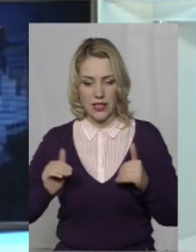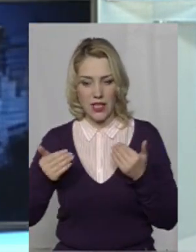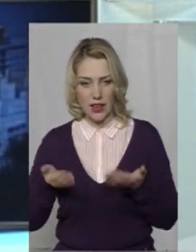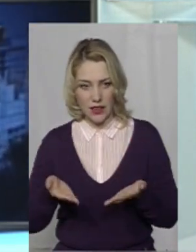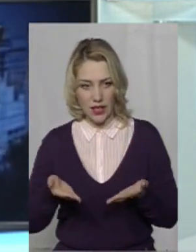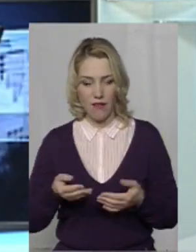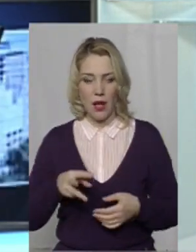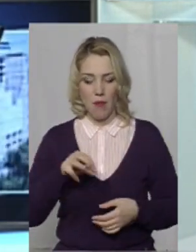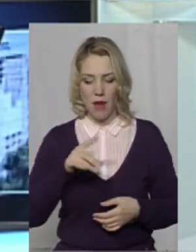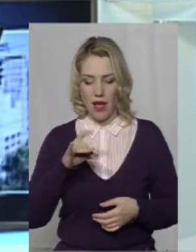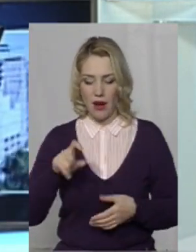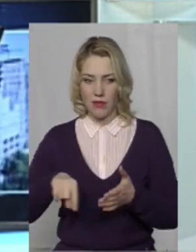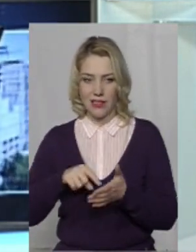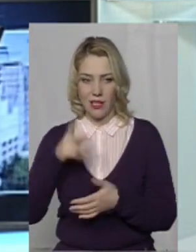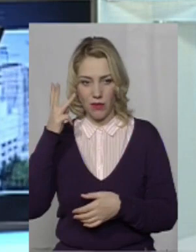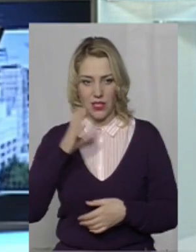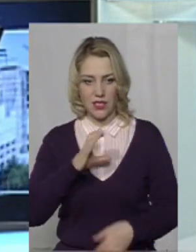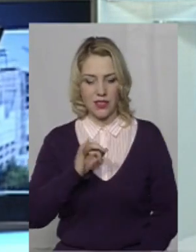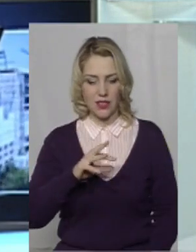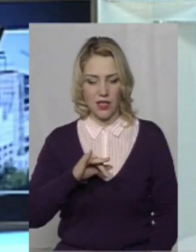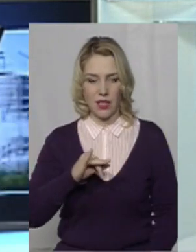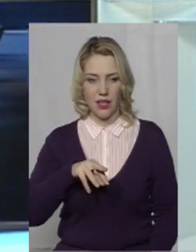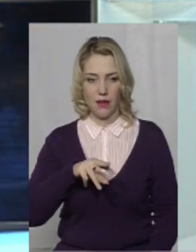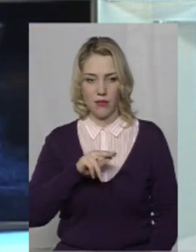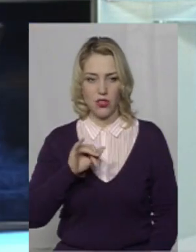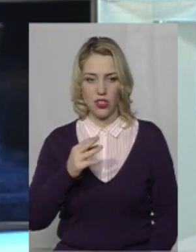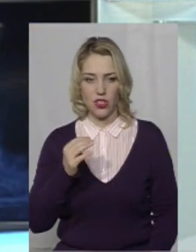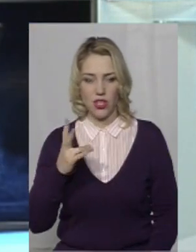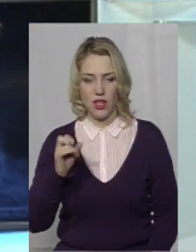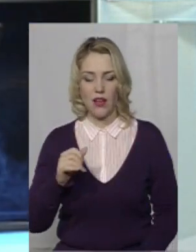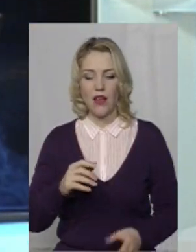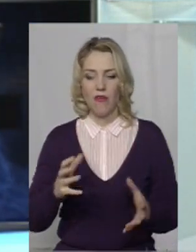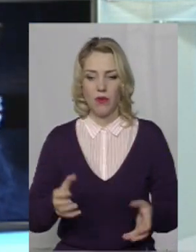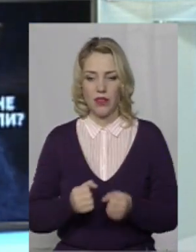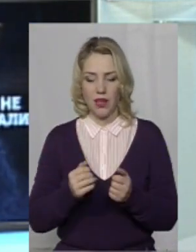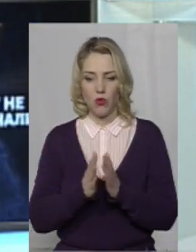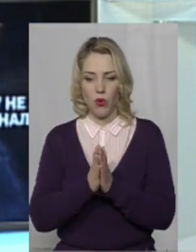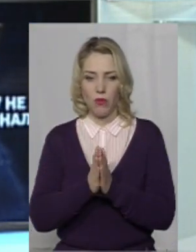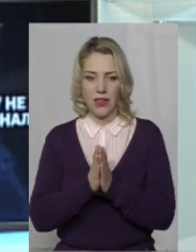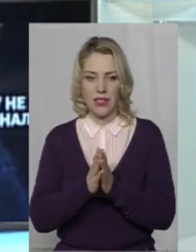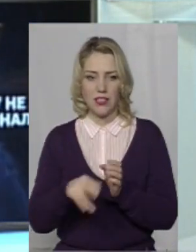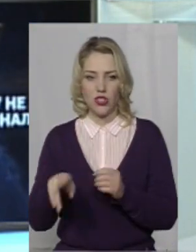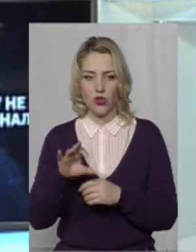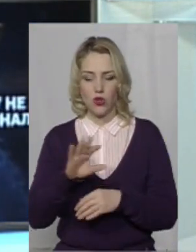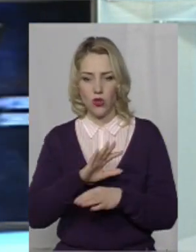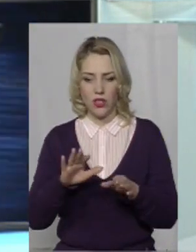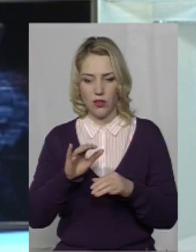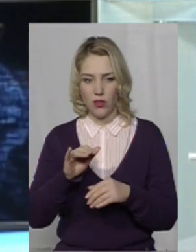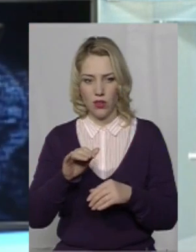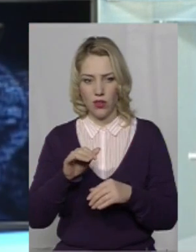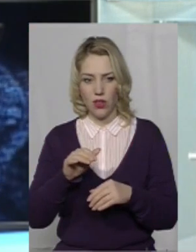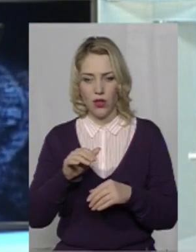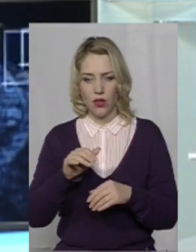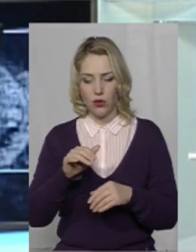мера міста Хмельницького Сенчишина, в підтримку петиції щодо недопущення легалізації